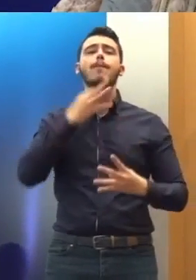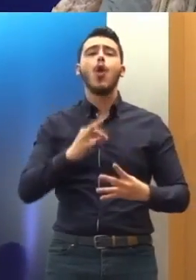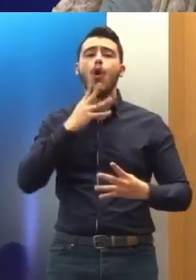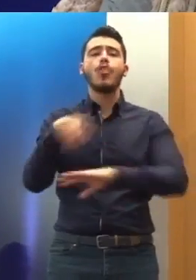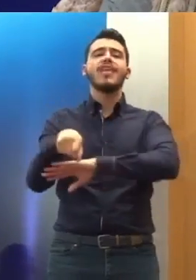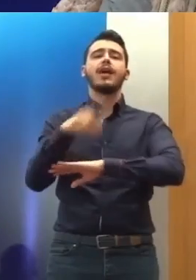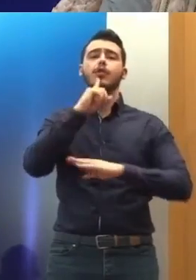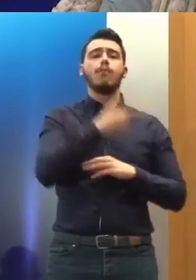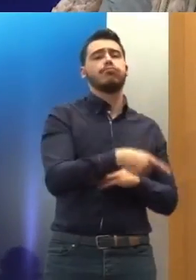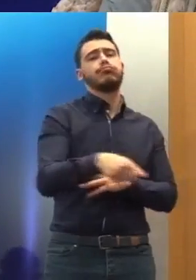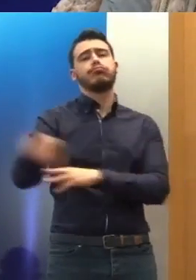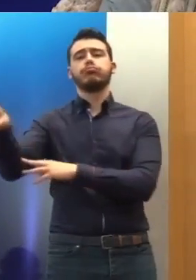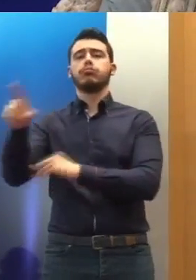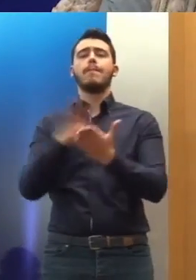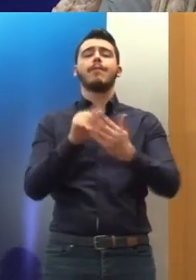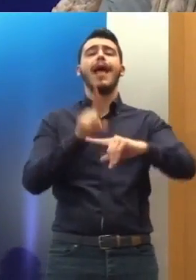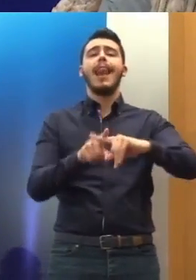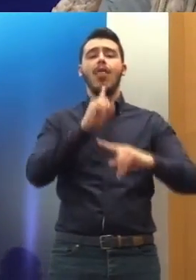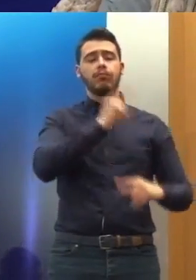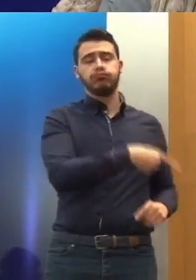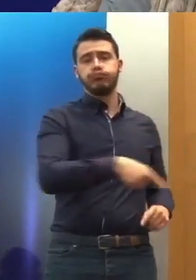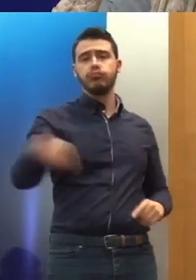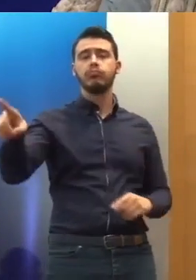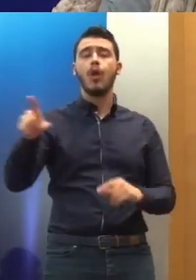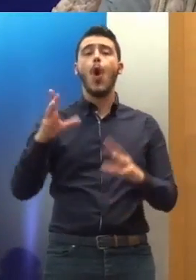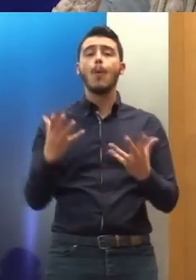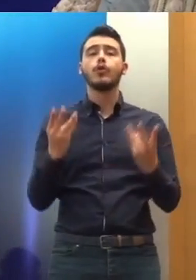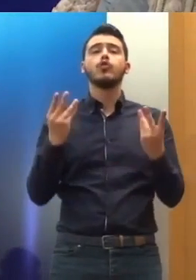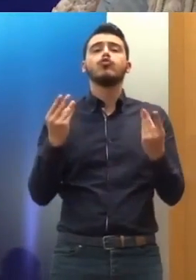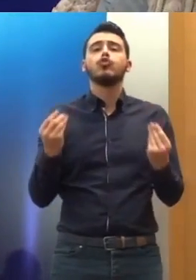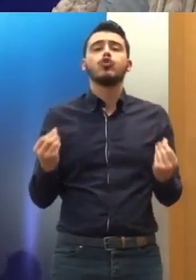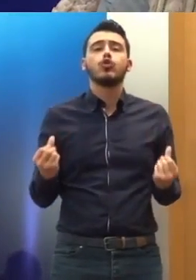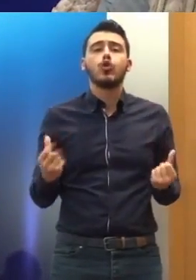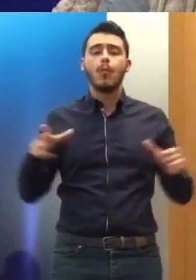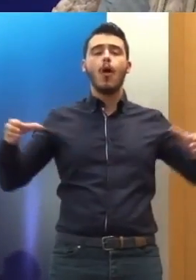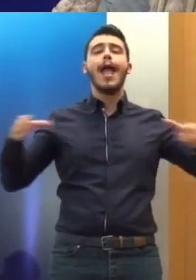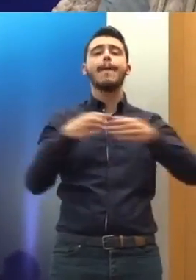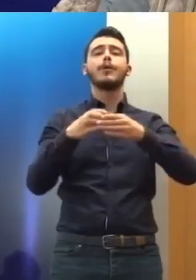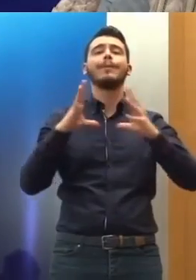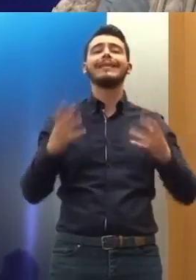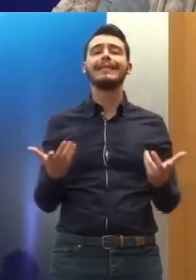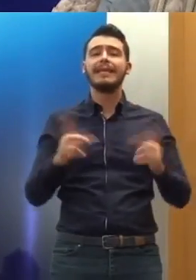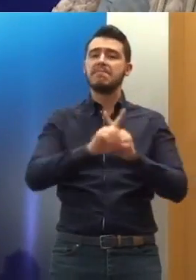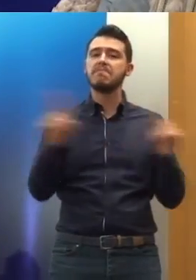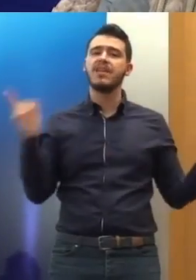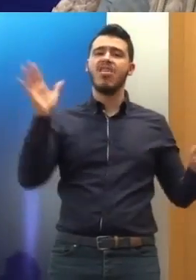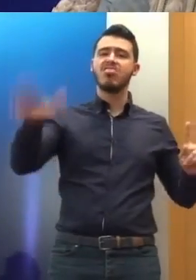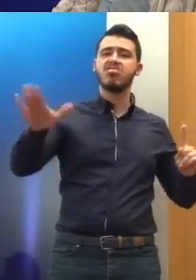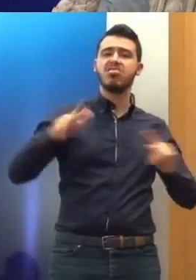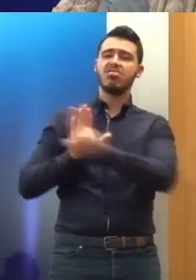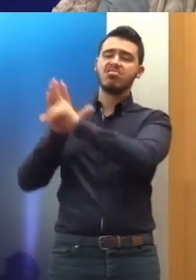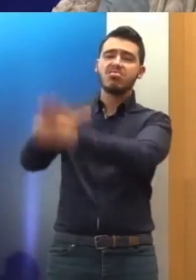ενδυνάμωση της προστασίας των ατόμων αυτών από βασανιστήρια ή άλλες απάνθρωπες ή καπεινωτικές μεταχειρήσεις ή τιμωρίες.